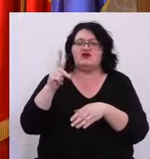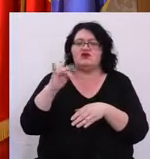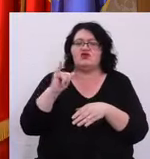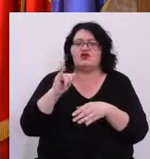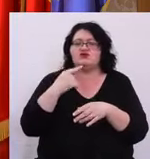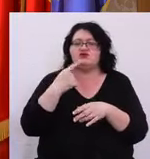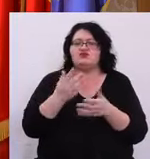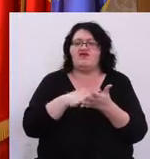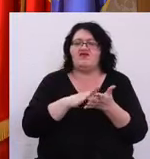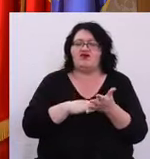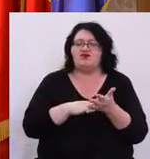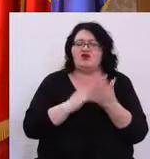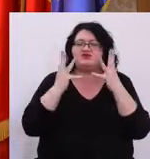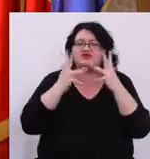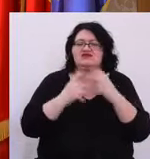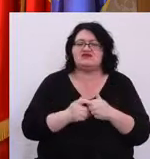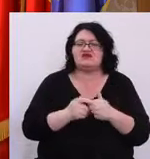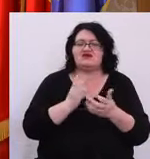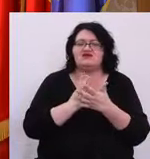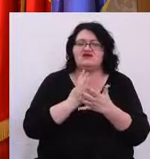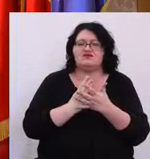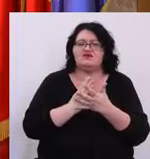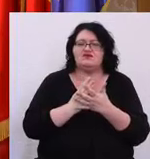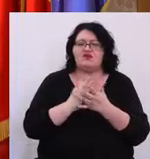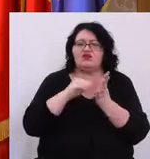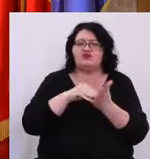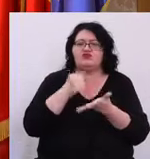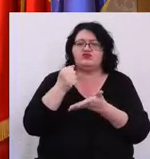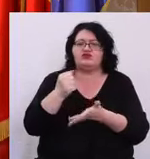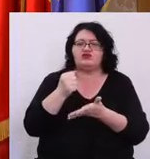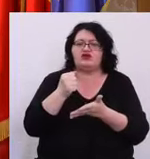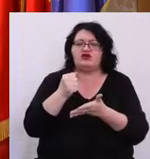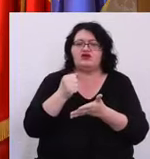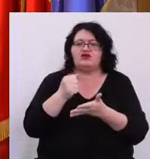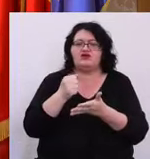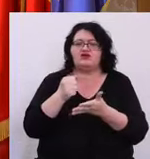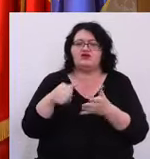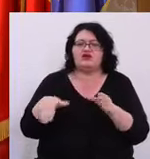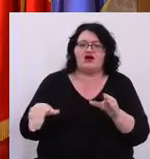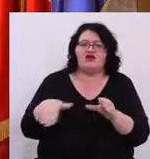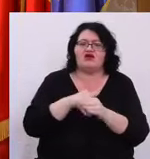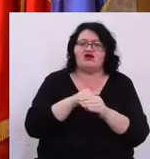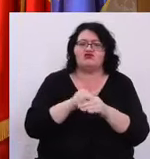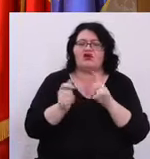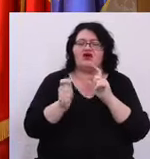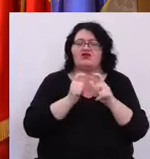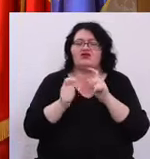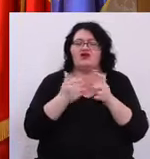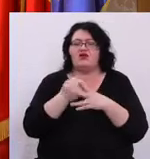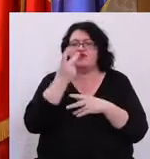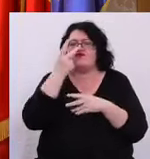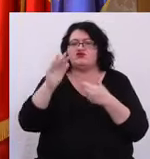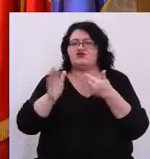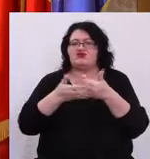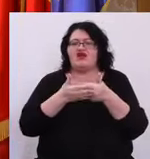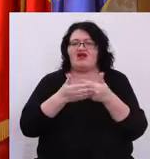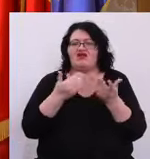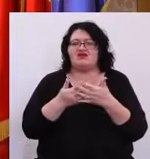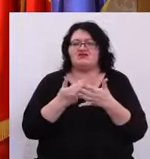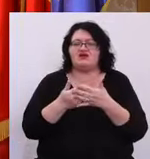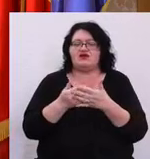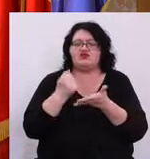faptul că post-administrație a prevăzut în buget credite de angajament Am văzut în anexa pentru